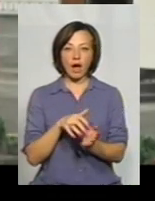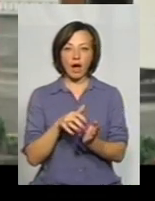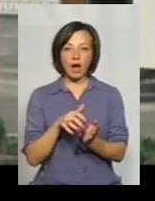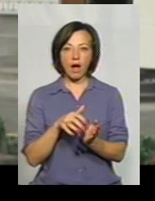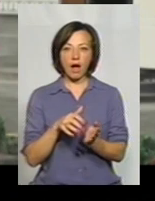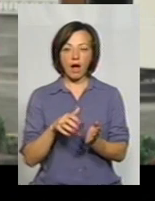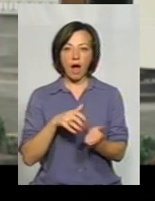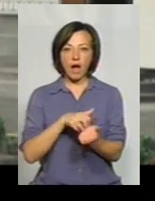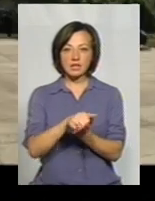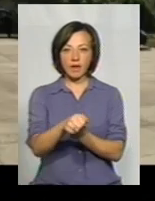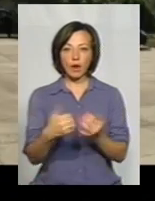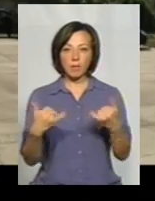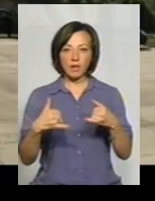завод.